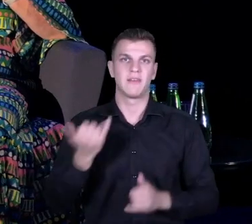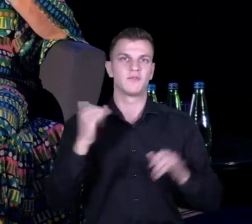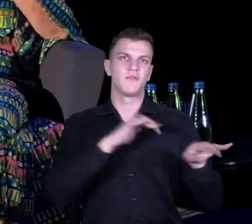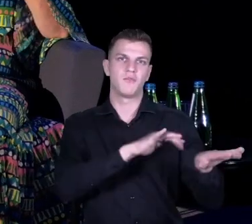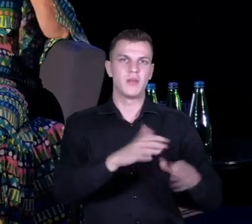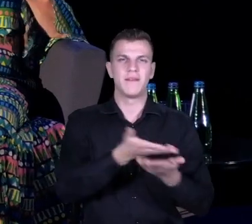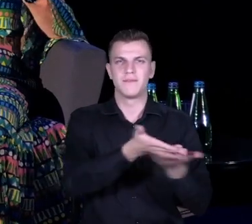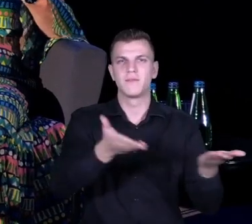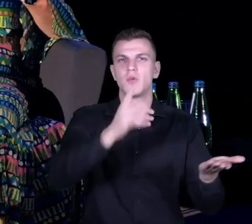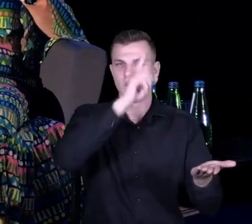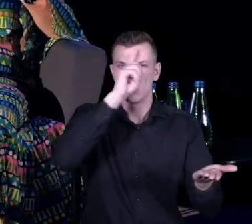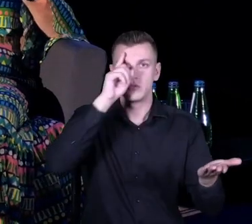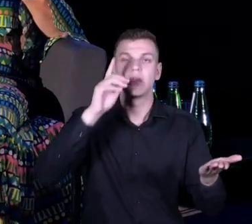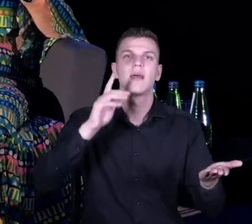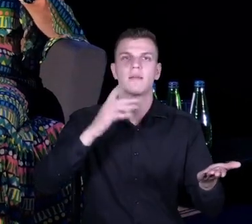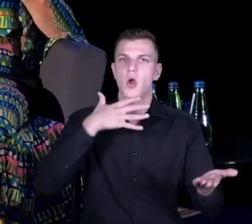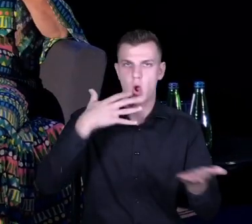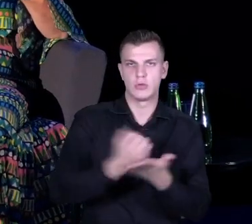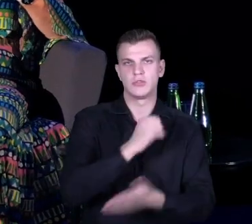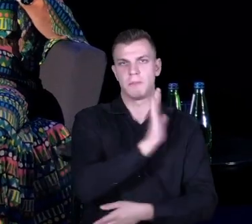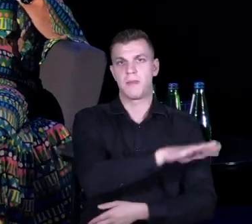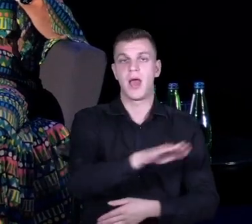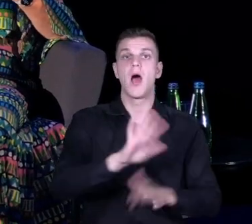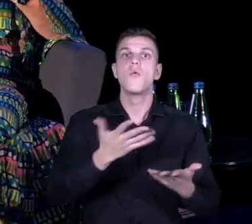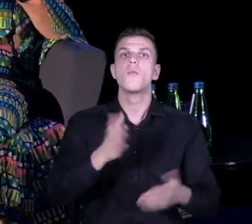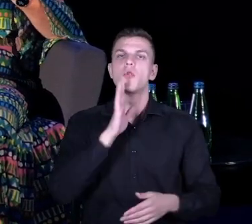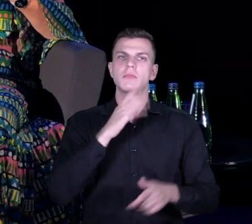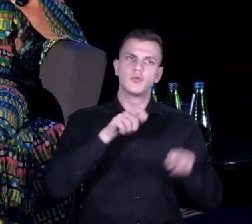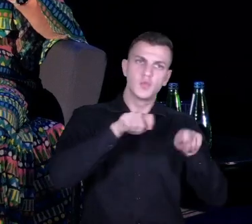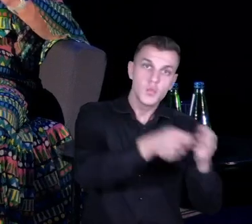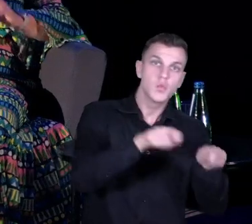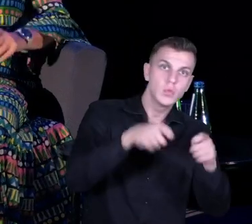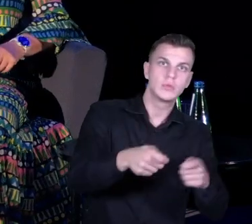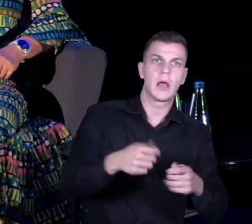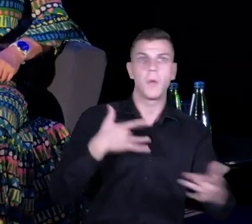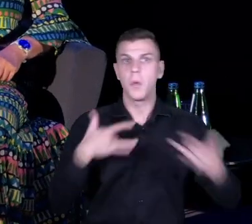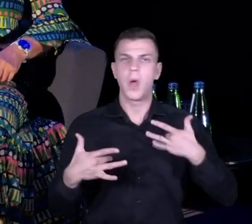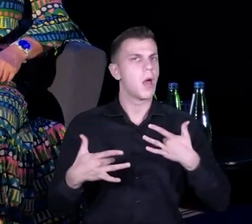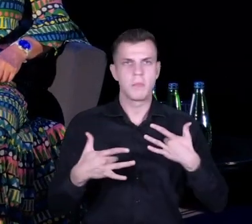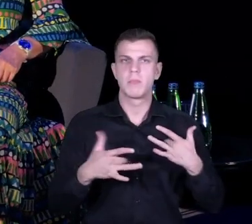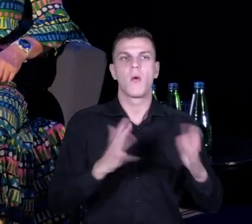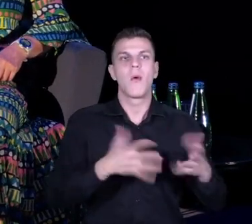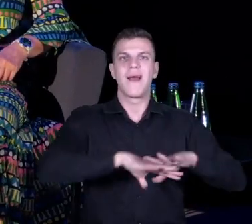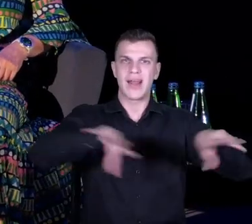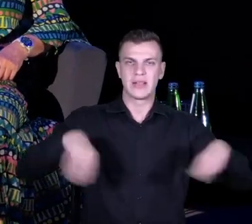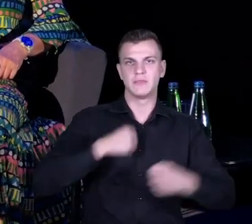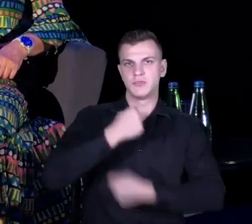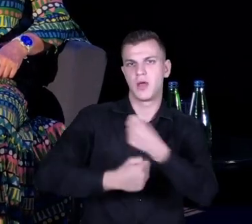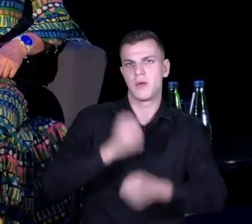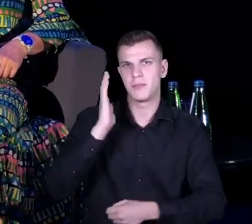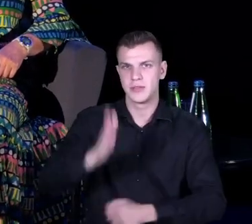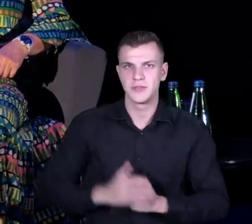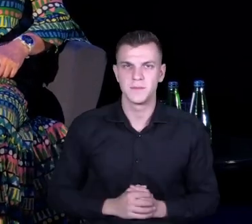środowisko w sensie pozytywnym, nie wpływać, nie zmuszać, a zapraszać. Tak, no nawet jak mówiłaś o tym